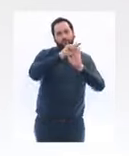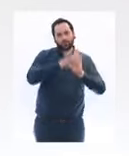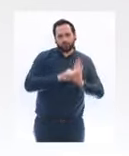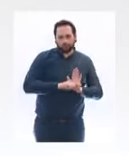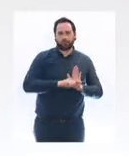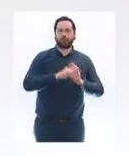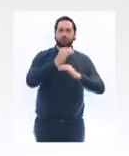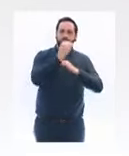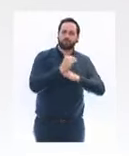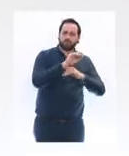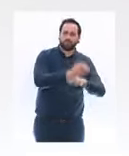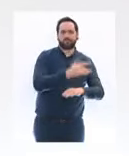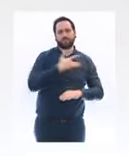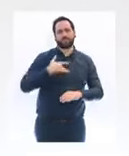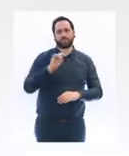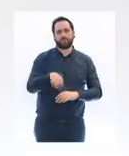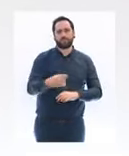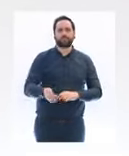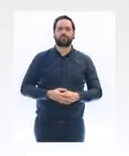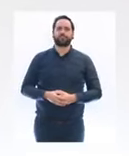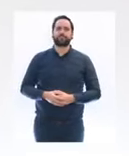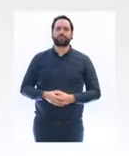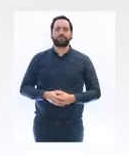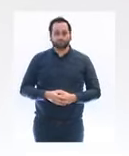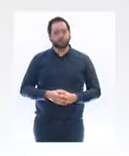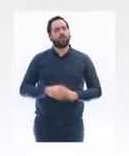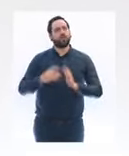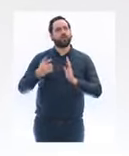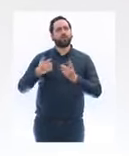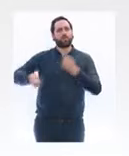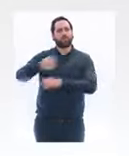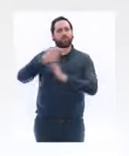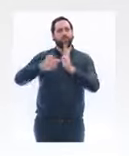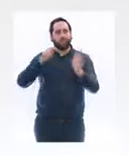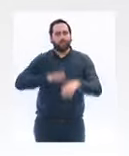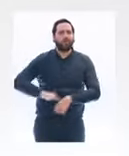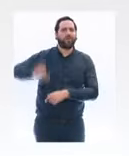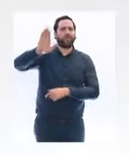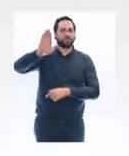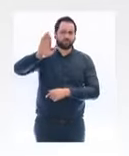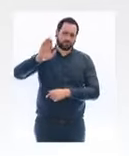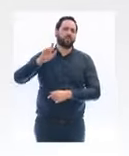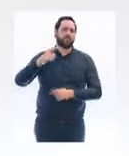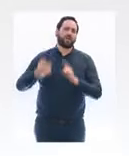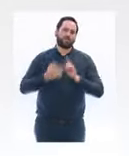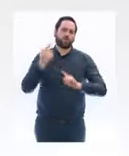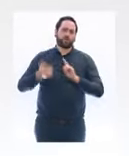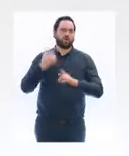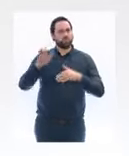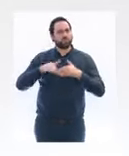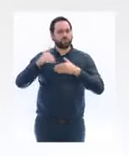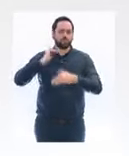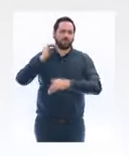que nous voulons continuer à avancer en protégeant les entreprises qui doivent être protégées, je pense en particulier aux